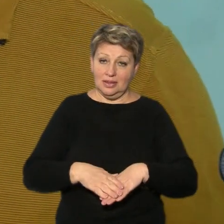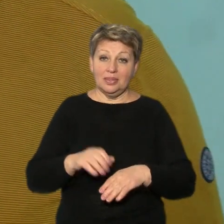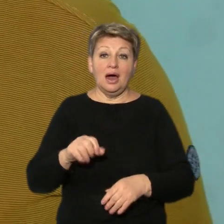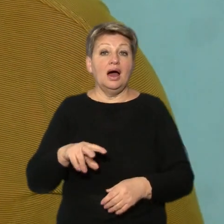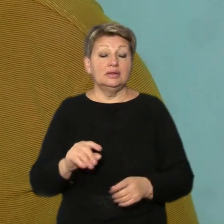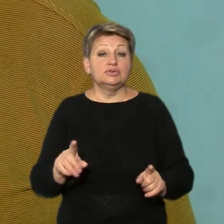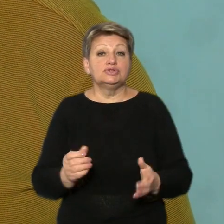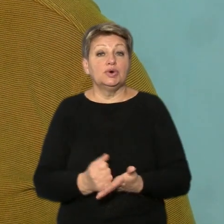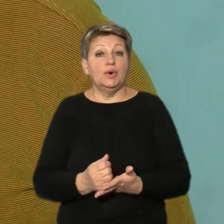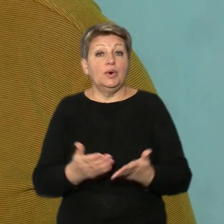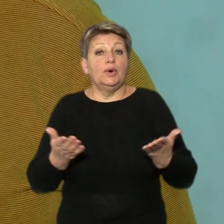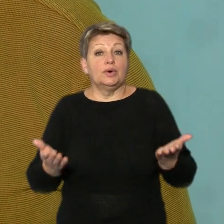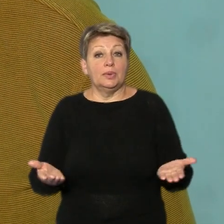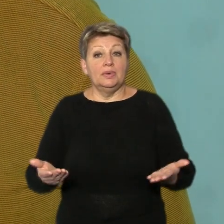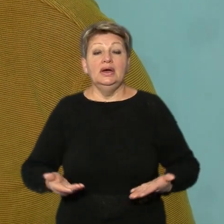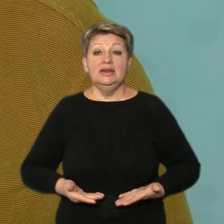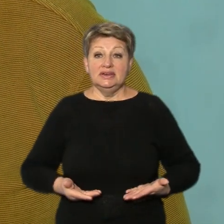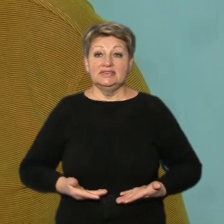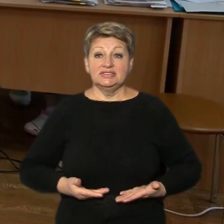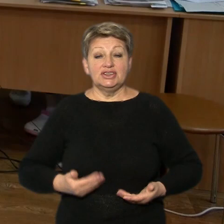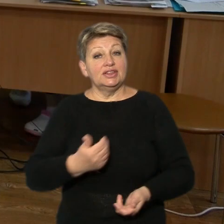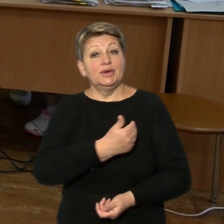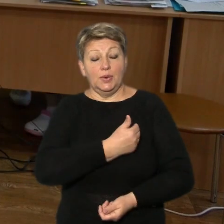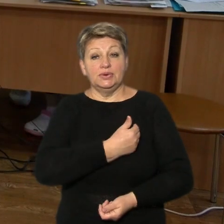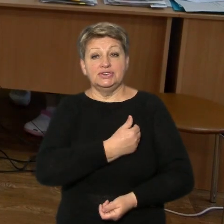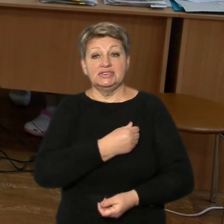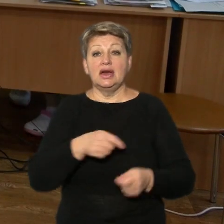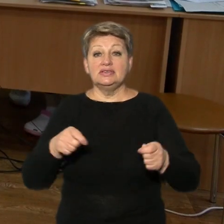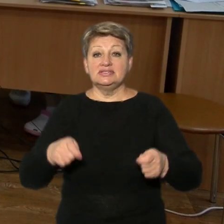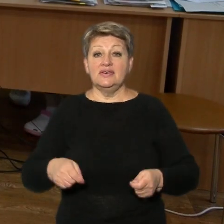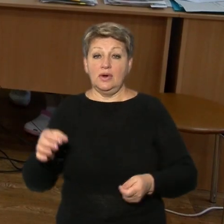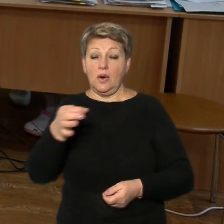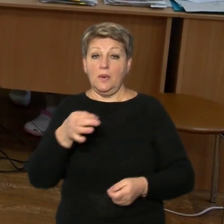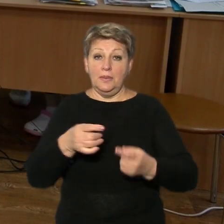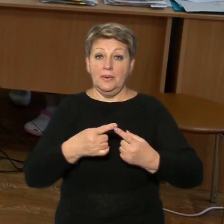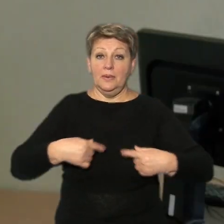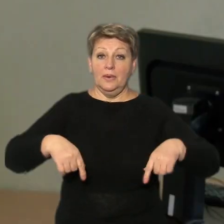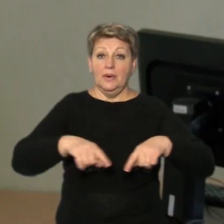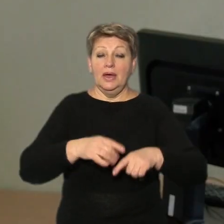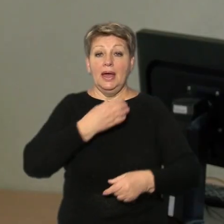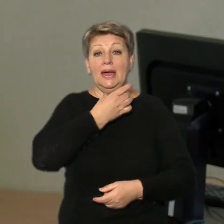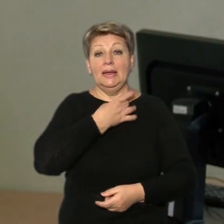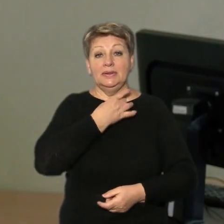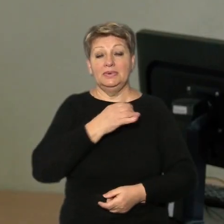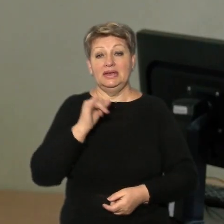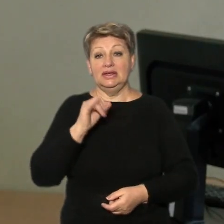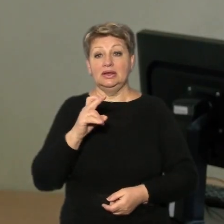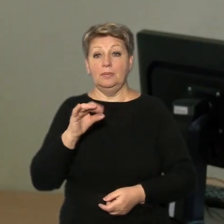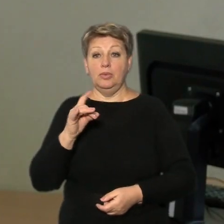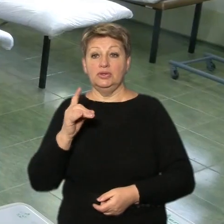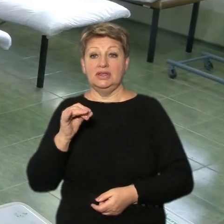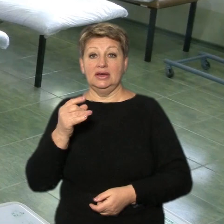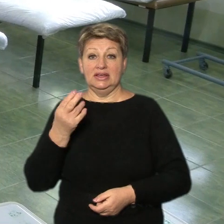робити? Бо жити дуже-дуже хочеться. Завідувачка обласного відділення ендокринології Ірина Бондарець